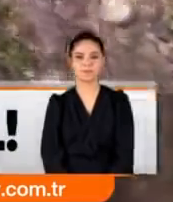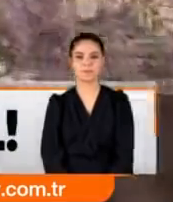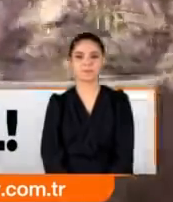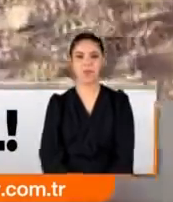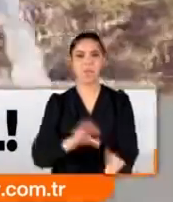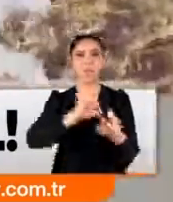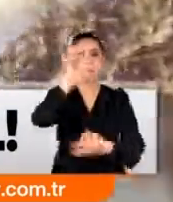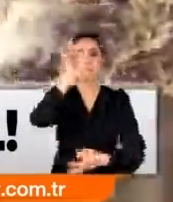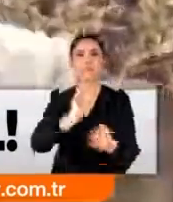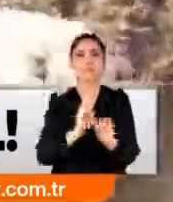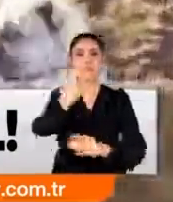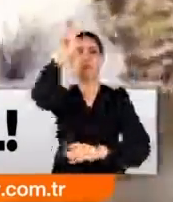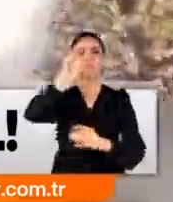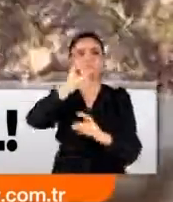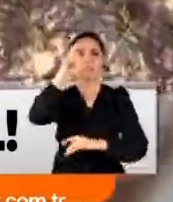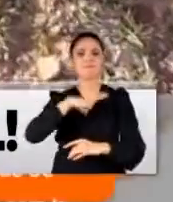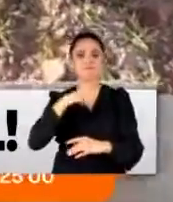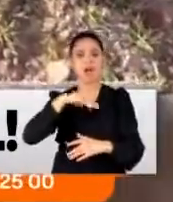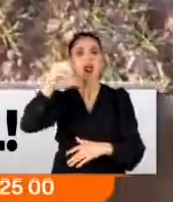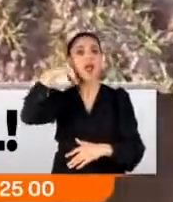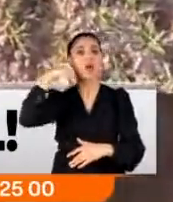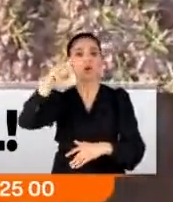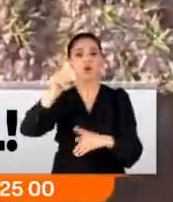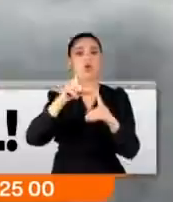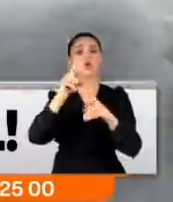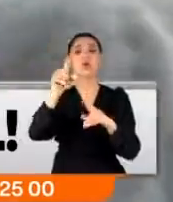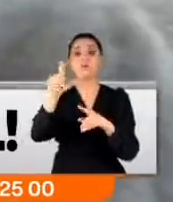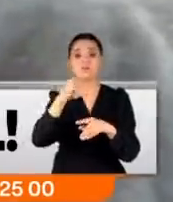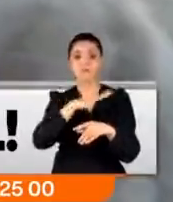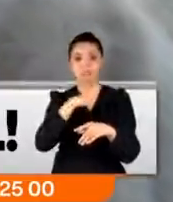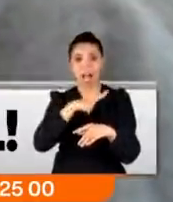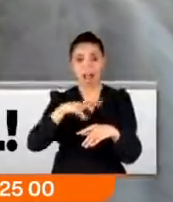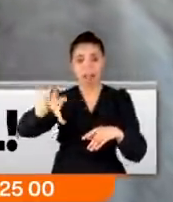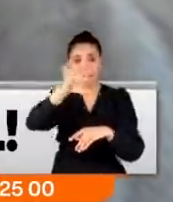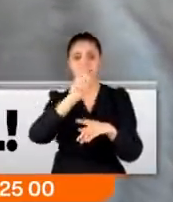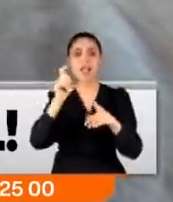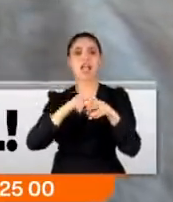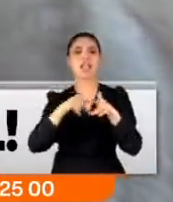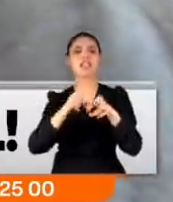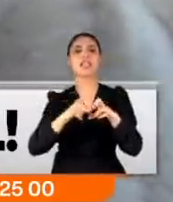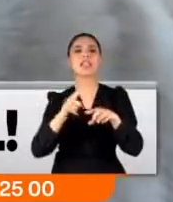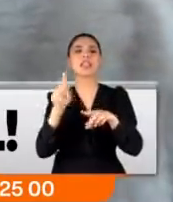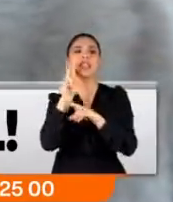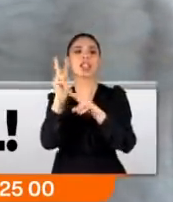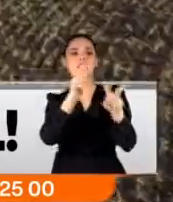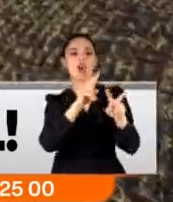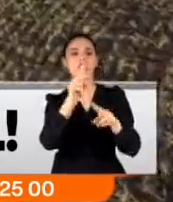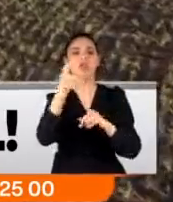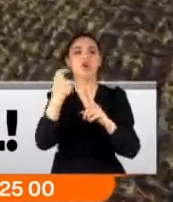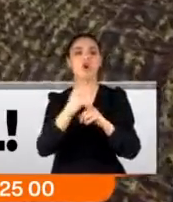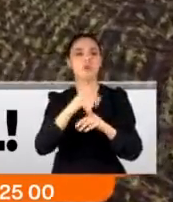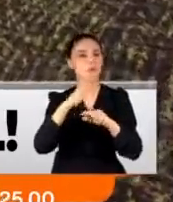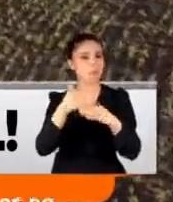Metrelerce yükseğe zıpladı ve sürüyü drondan bile korudu. Köpeğim çok harika bir köpek. Ben bunu yavruken Sivas'ta yetittirdim.